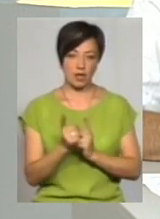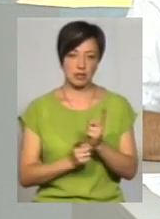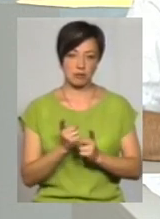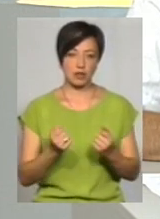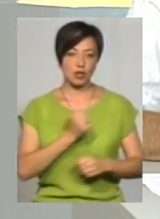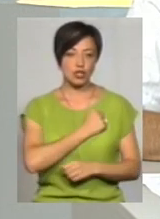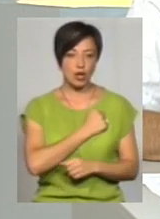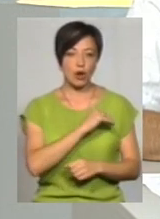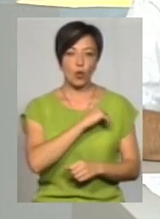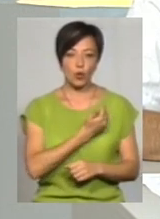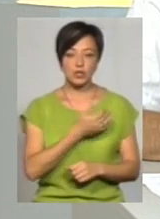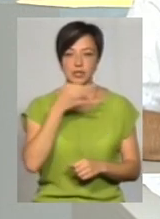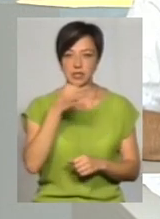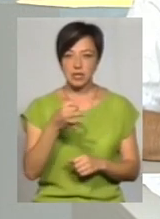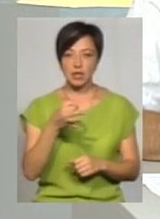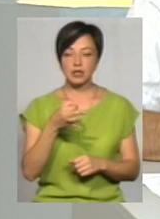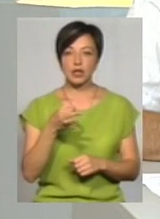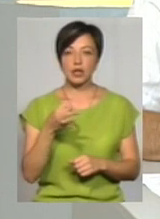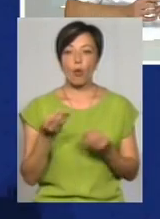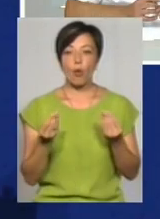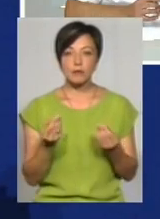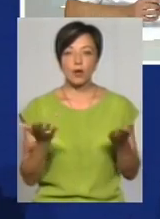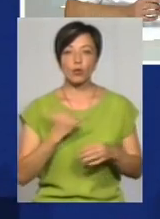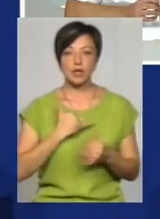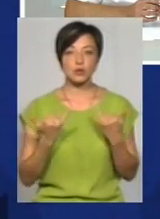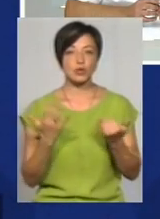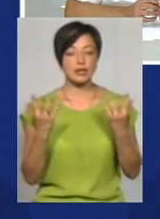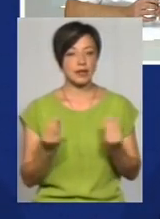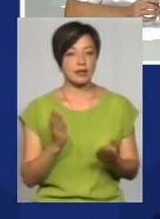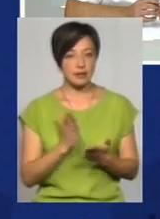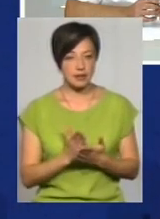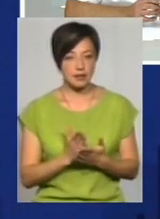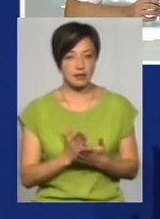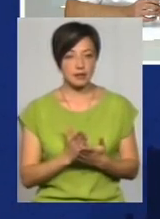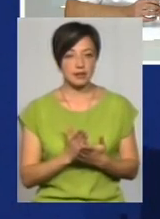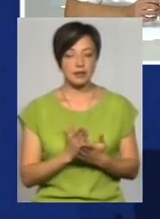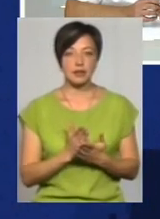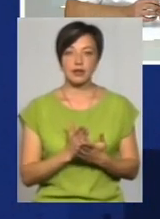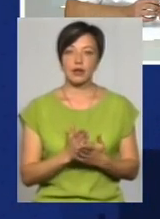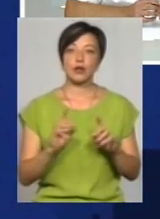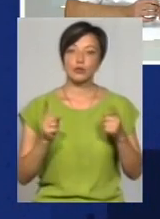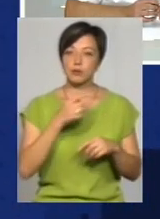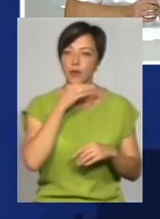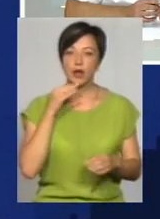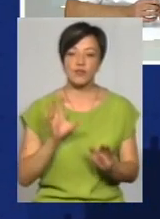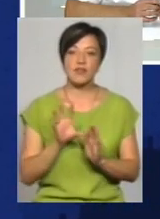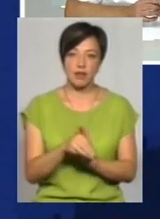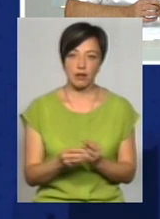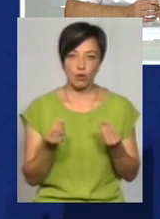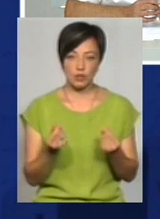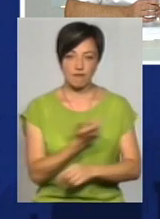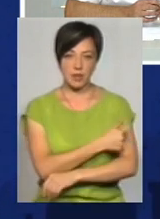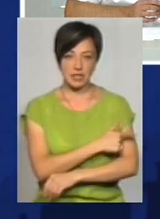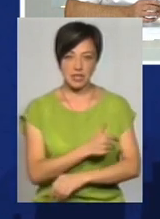мені, на жаль, хочеться сказати, що з тими коштами, які в нас на сьогоднішній день є, то ми досить багато вклали коштів і в